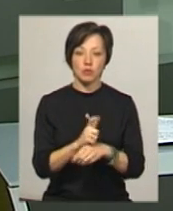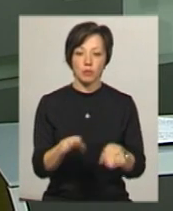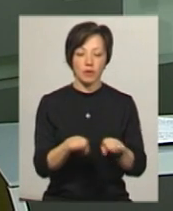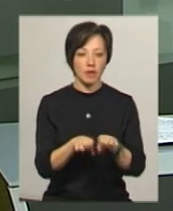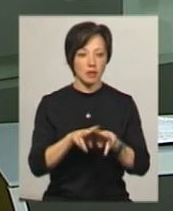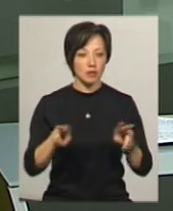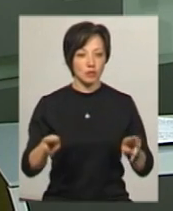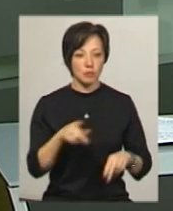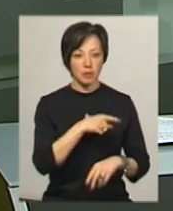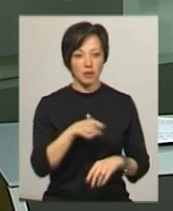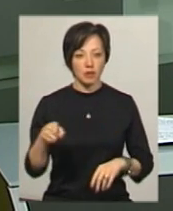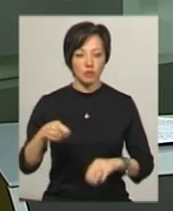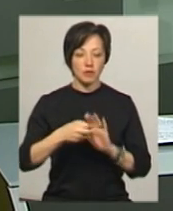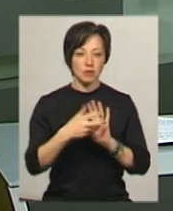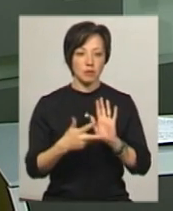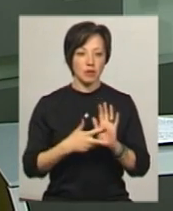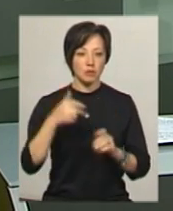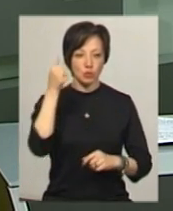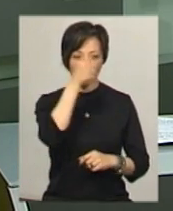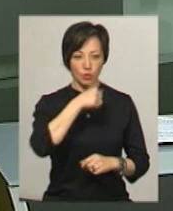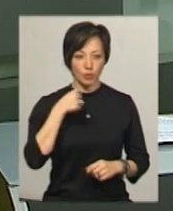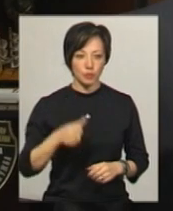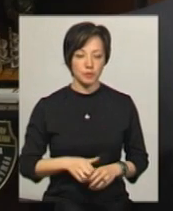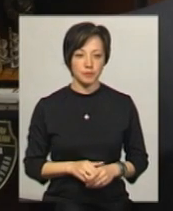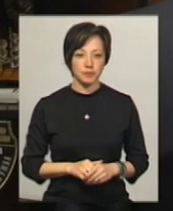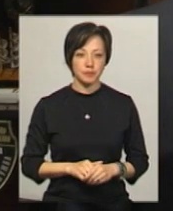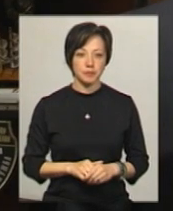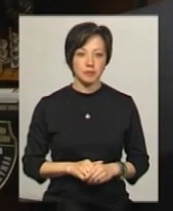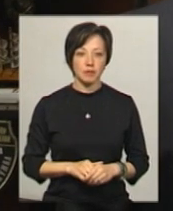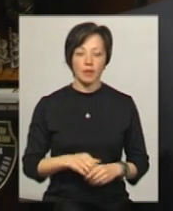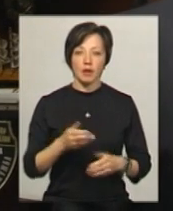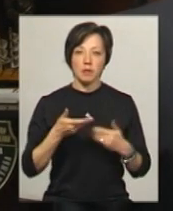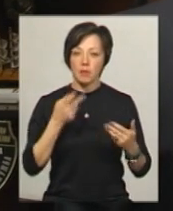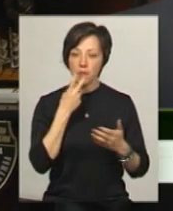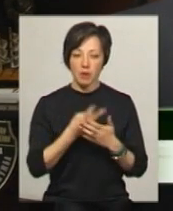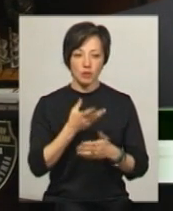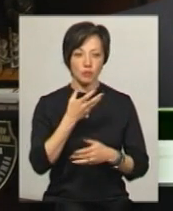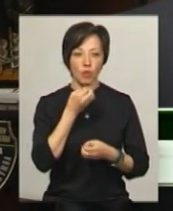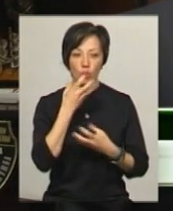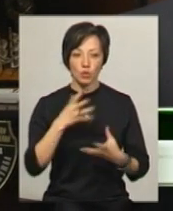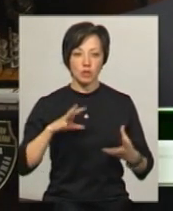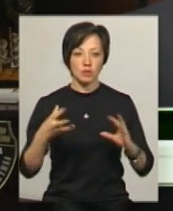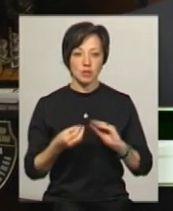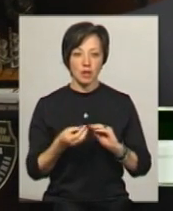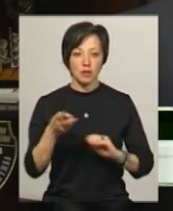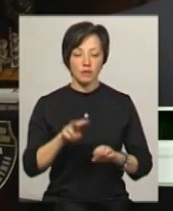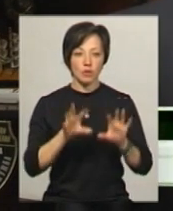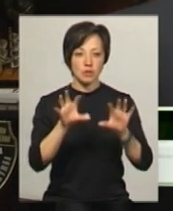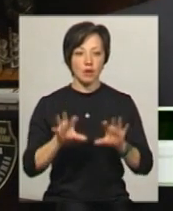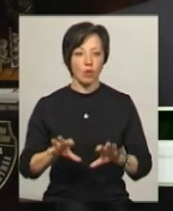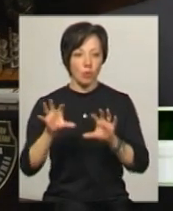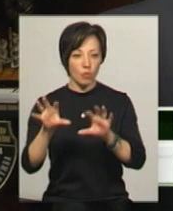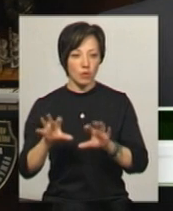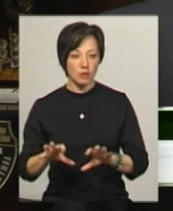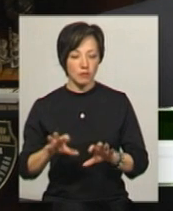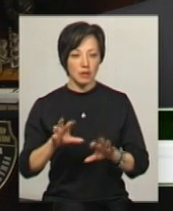з аналогічним періодом 2018 року Бачимо гарні результати минулорічних двох пакетів законів чужих дітей не